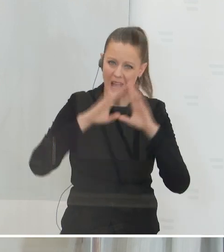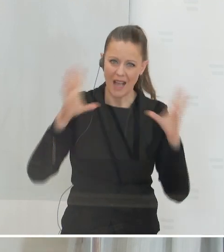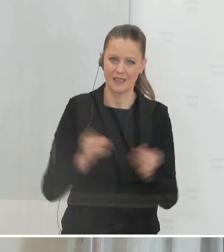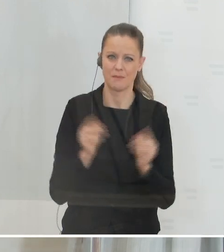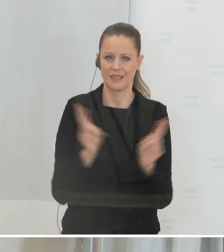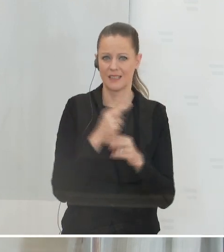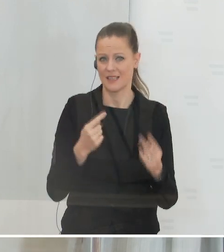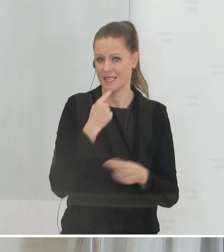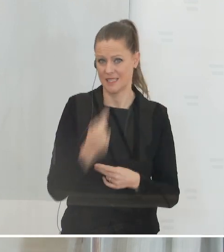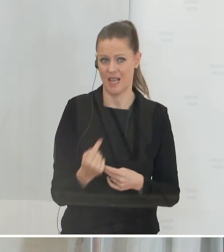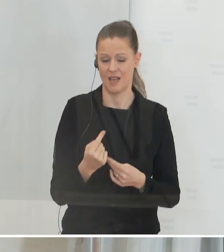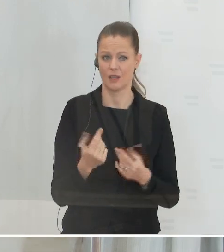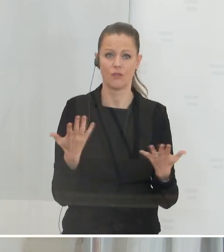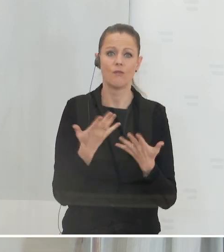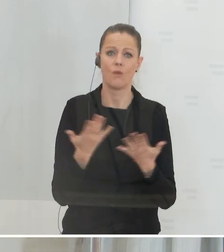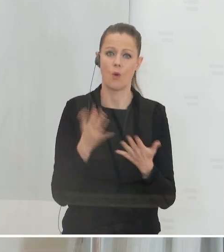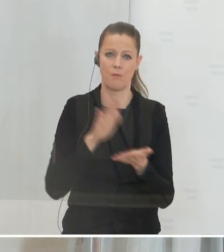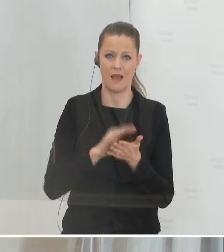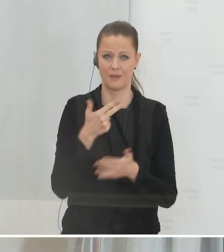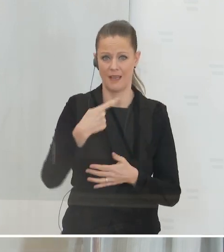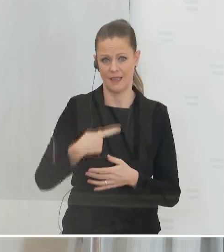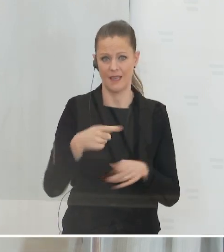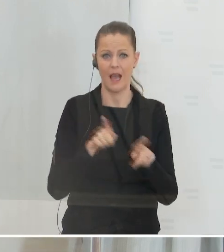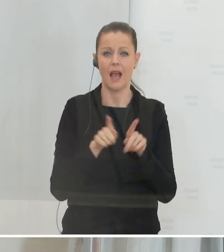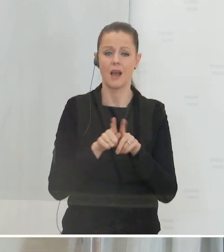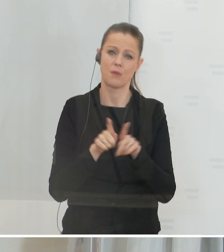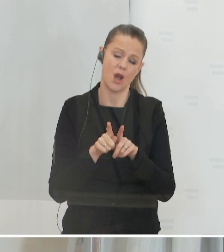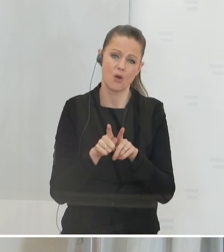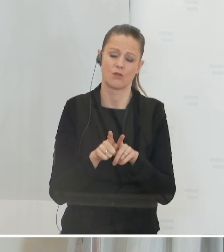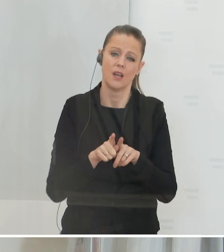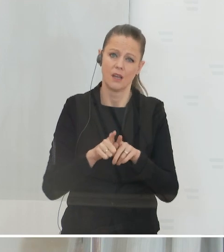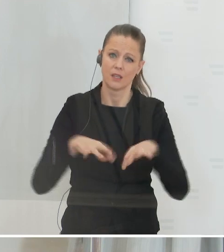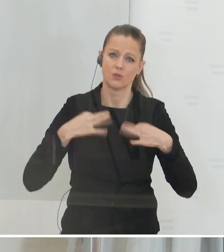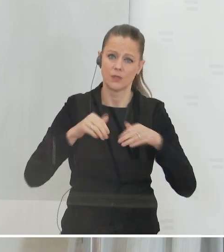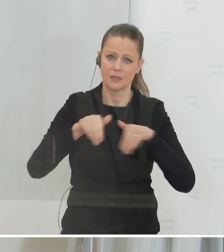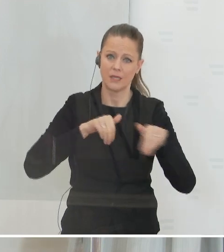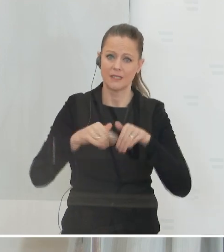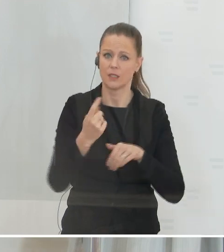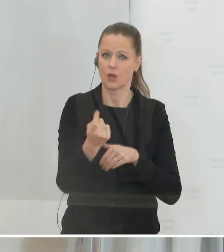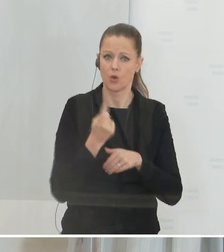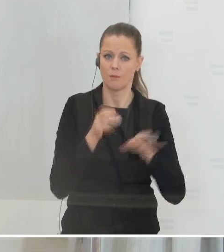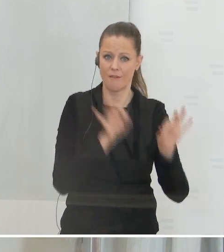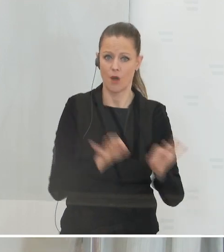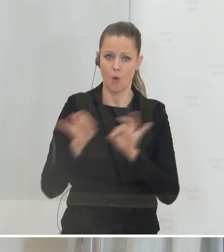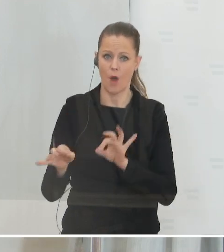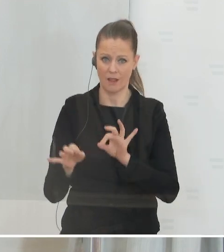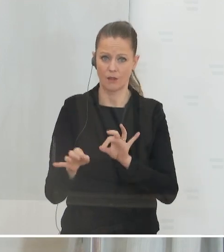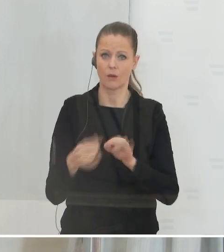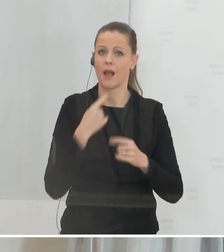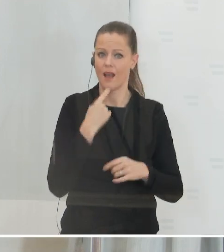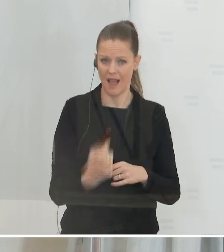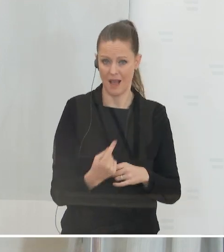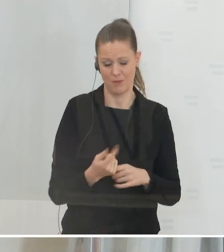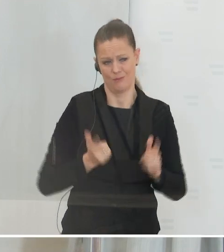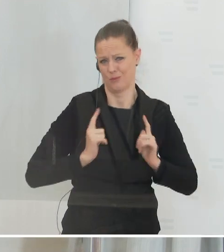es weiter 3G geben muss. Das wird aber in der Verordnung des Gesundheitsministers geregelt. Und auf die müssen wir warten. Da